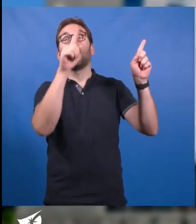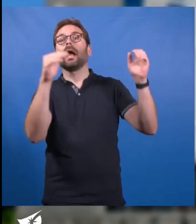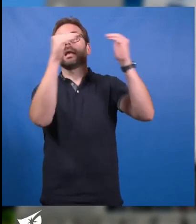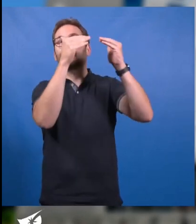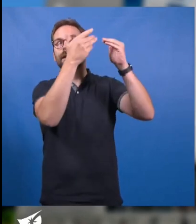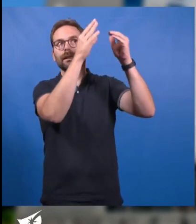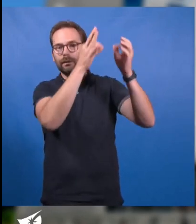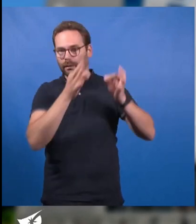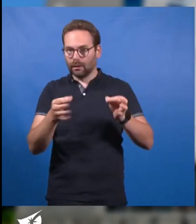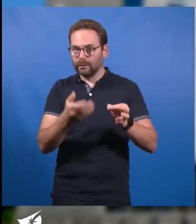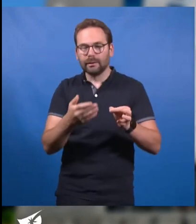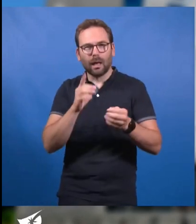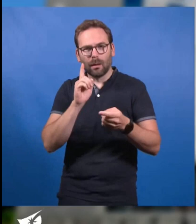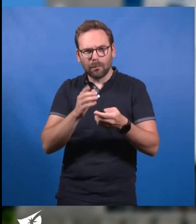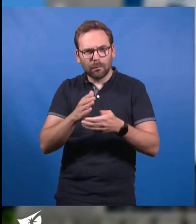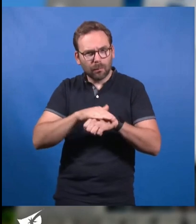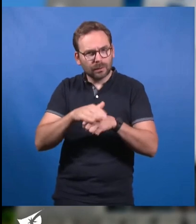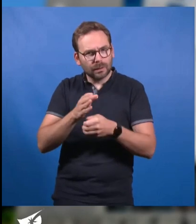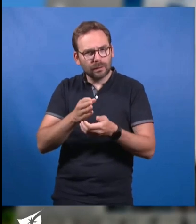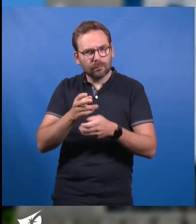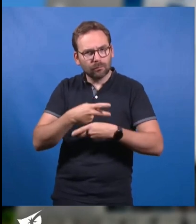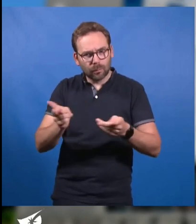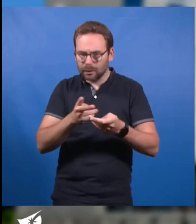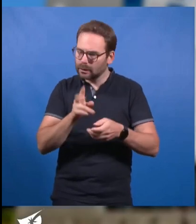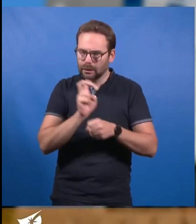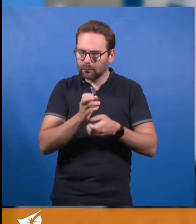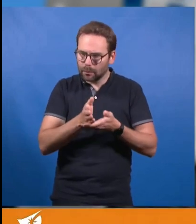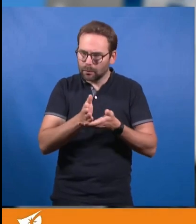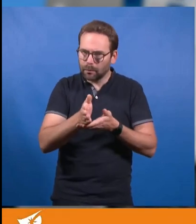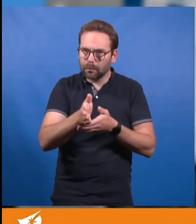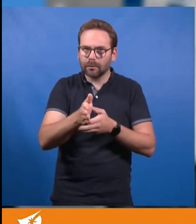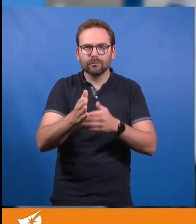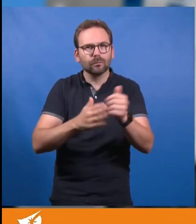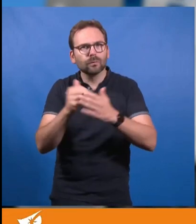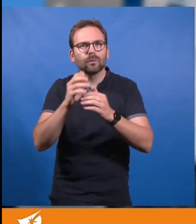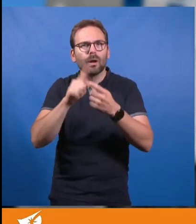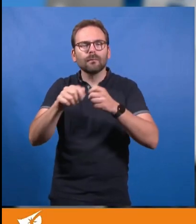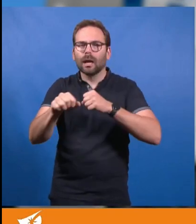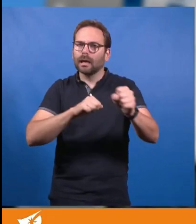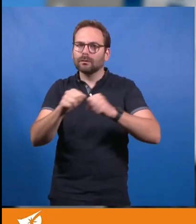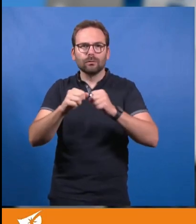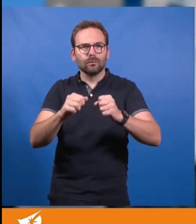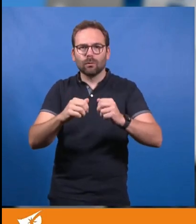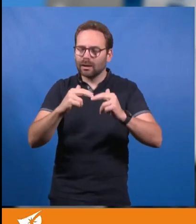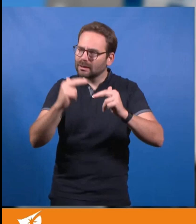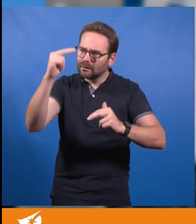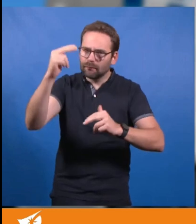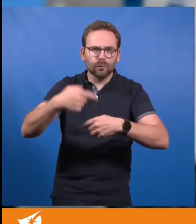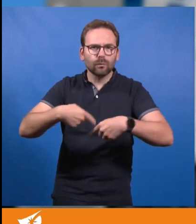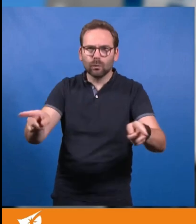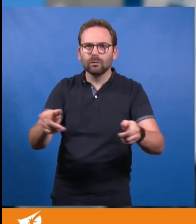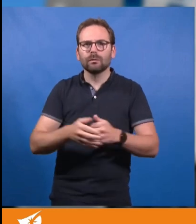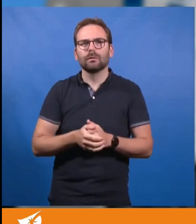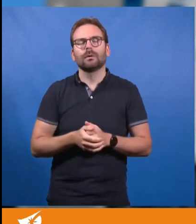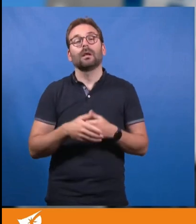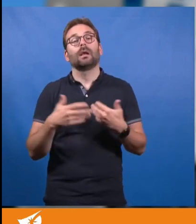'élaboration de nos politiques publiques, une valeur constitutive de notre action à tous les échelons. Fortement